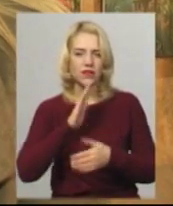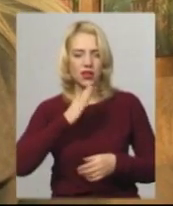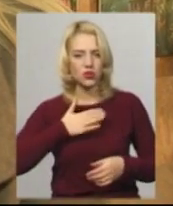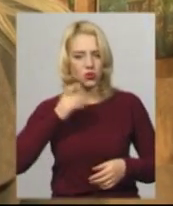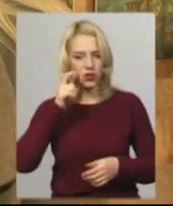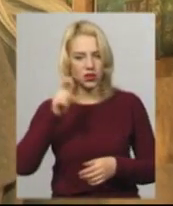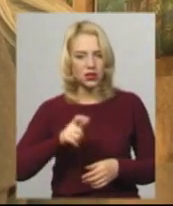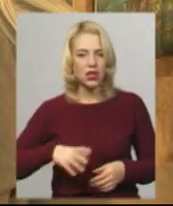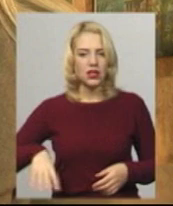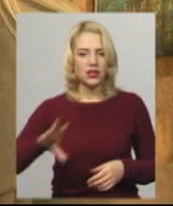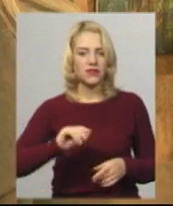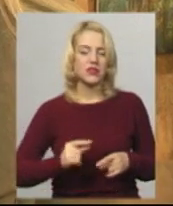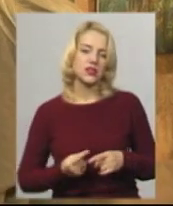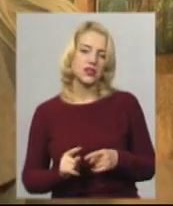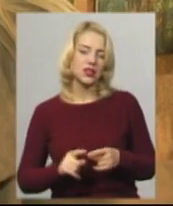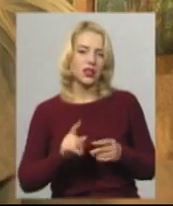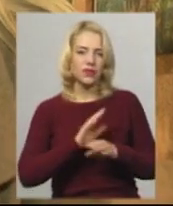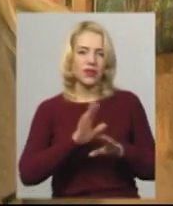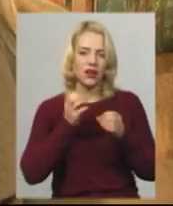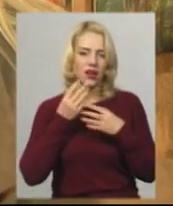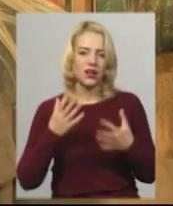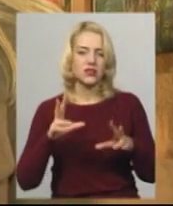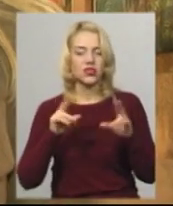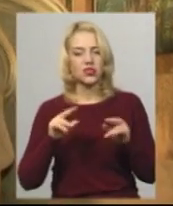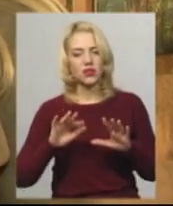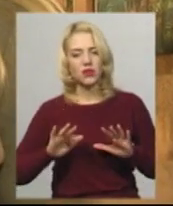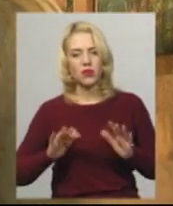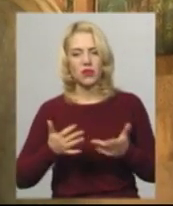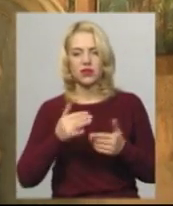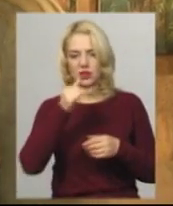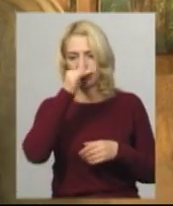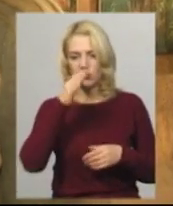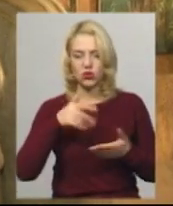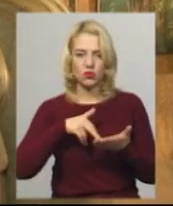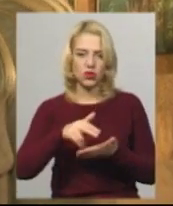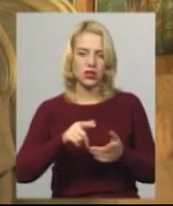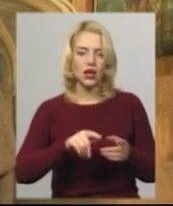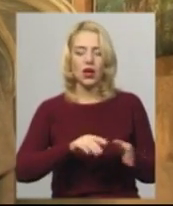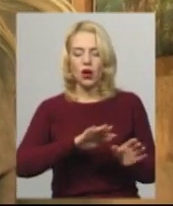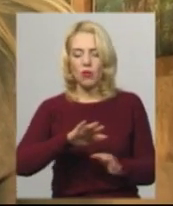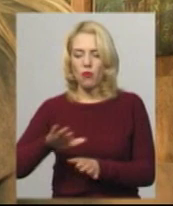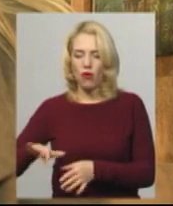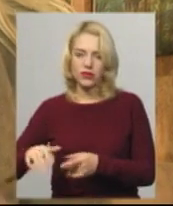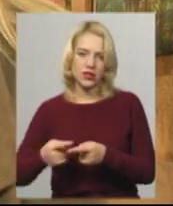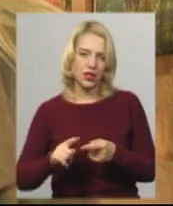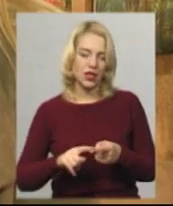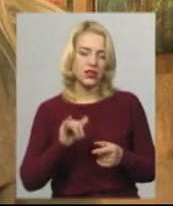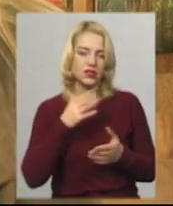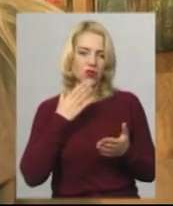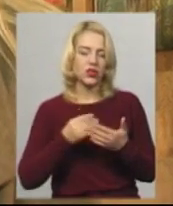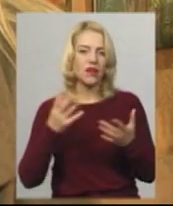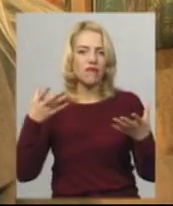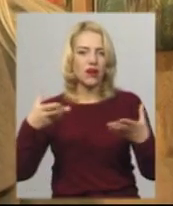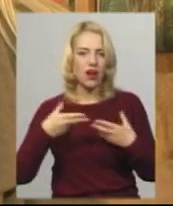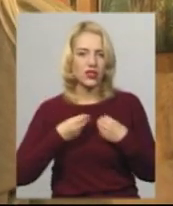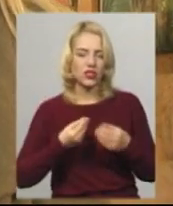всі ці негаразди, щасливі моменти не можуть пройти повз них. Відтак, свої враження від